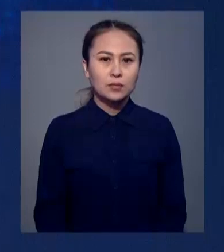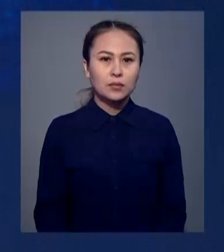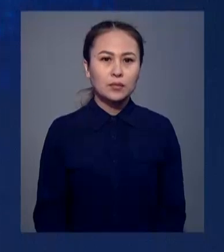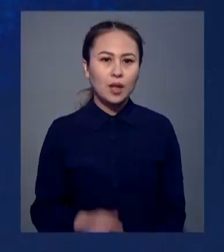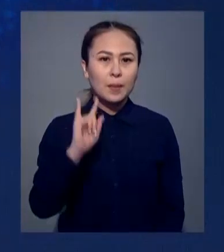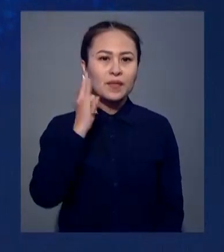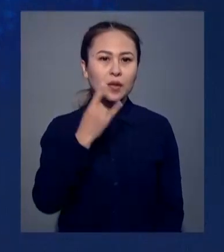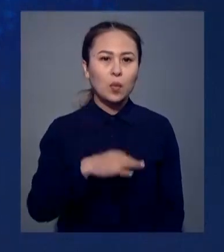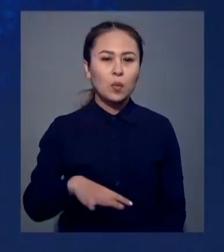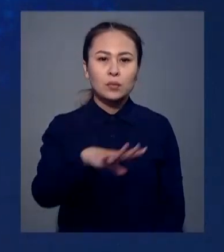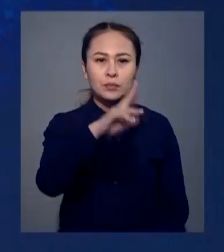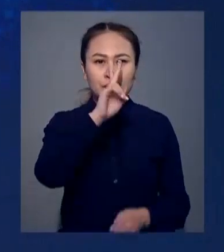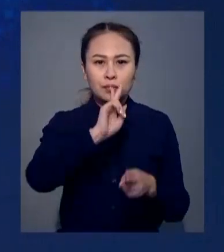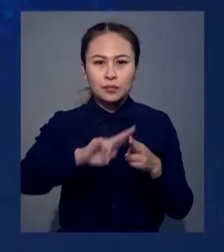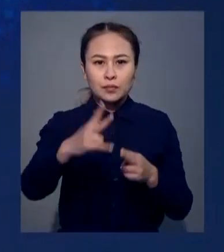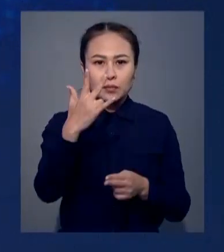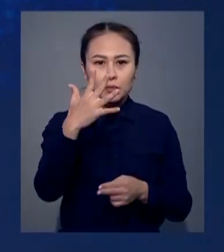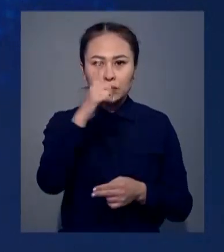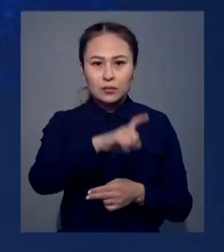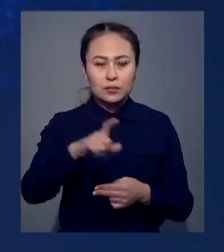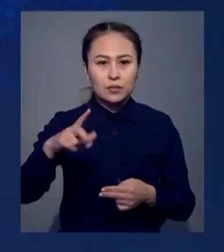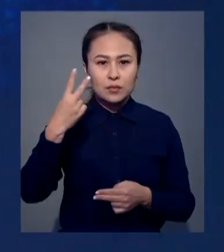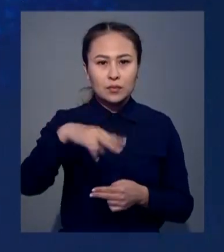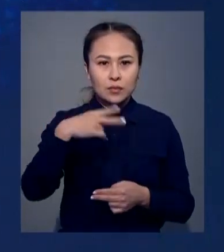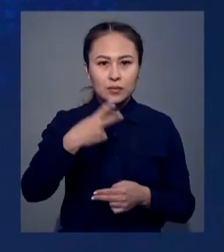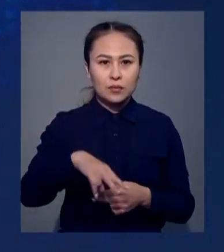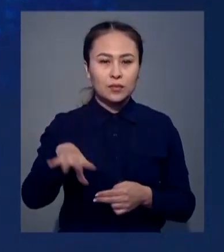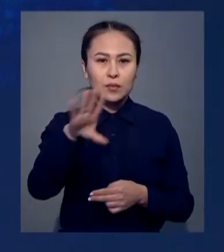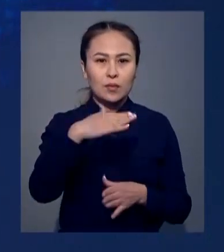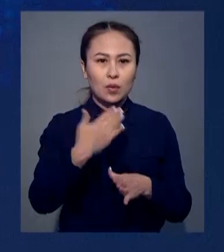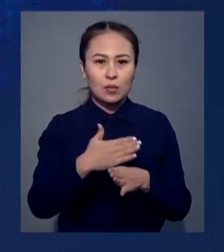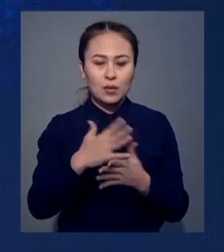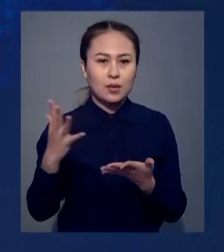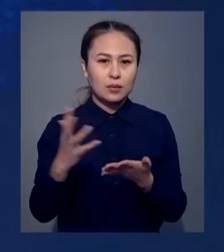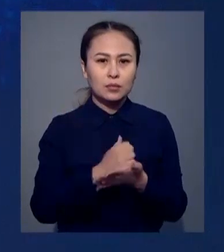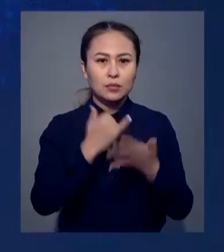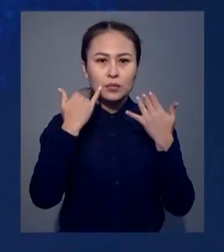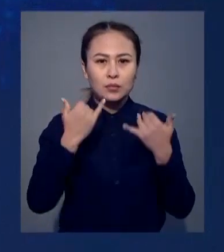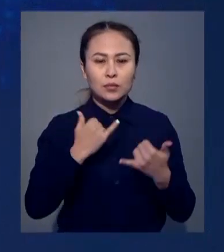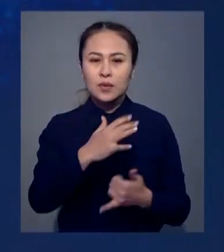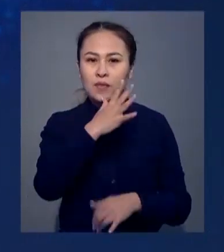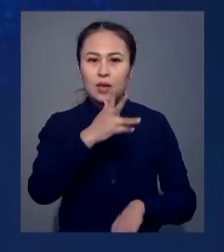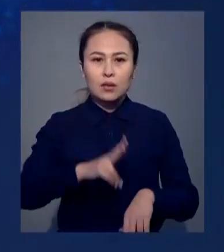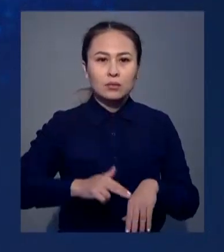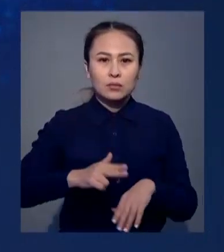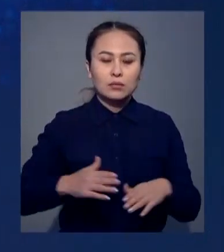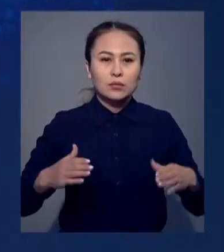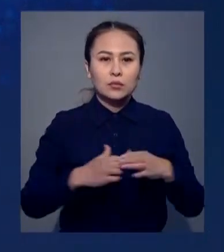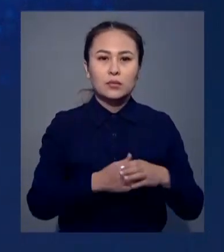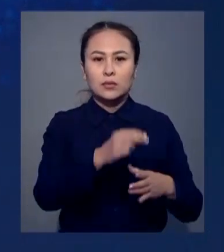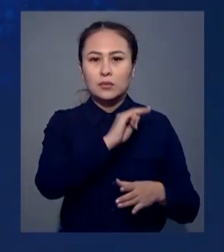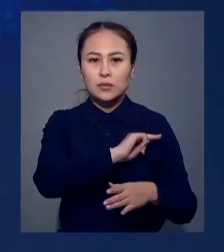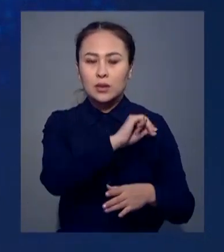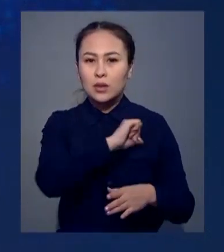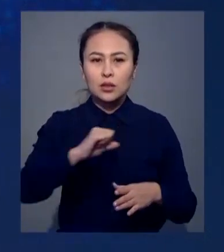Павлодар облысында жоғалып кеткен 35 адамның жермасы еркілердің көмегіме табылған. Бүгінгі таңда олар полиция